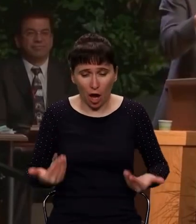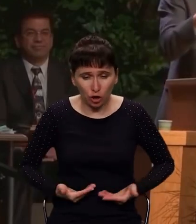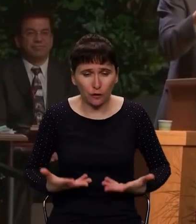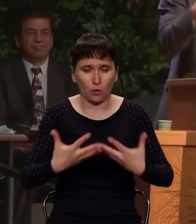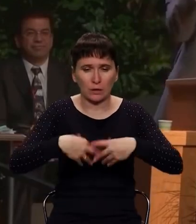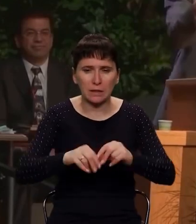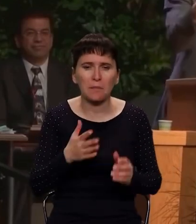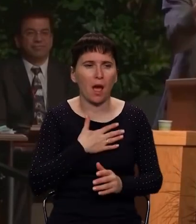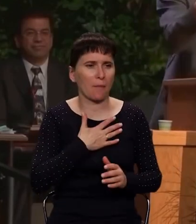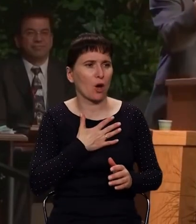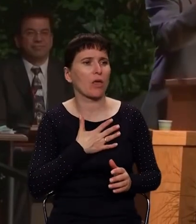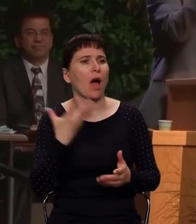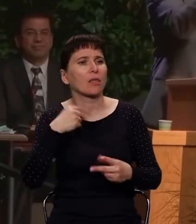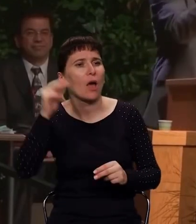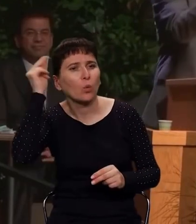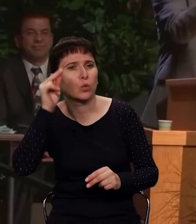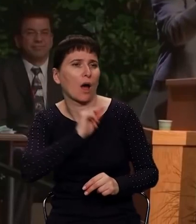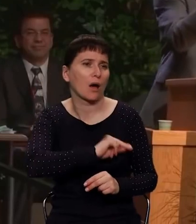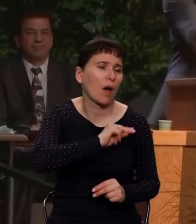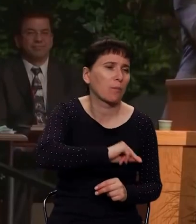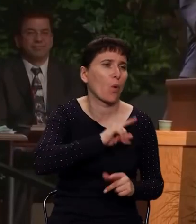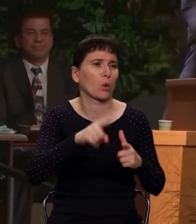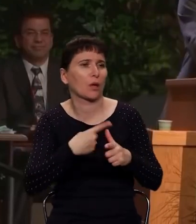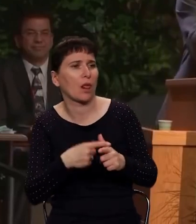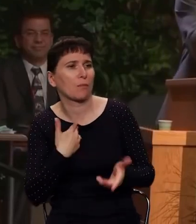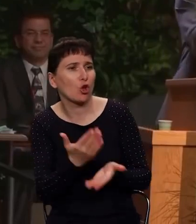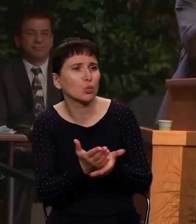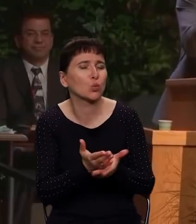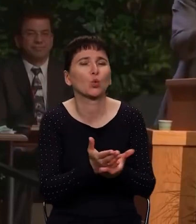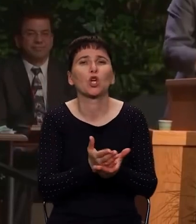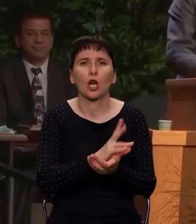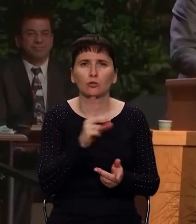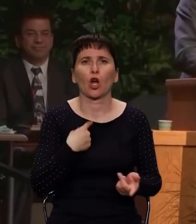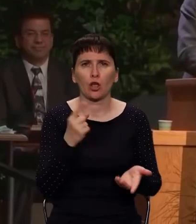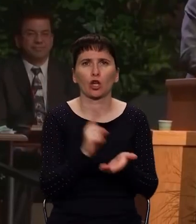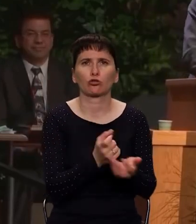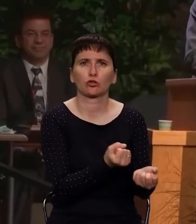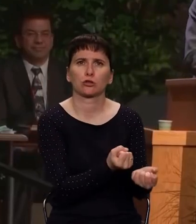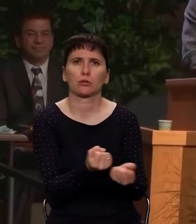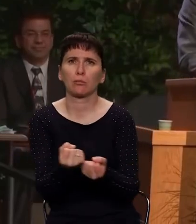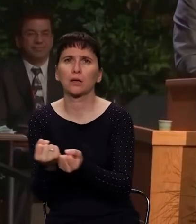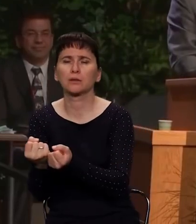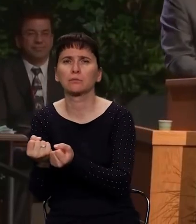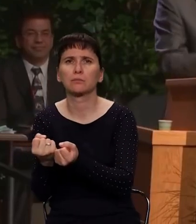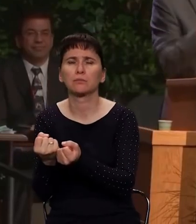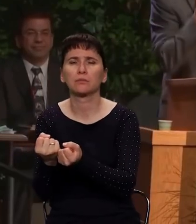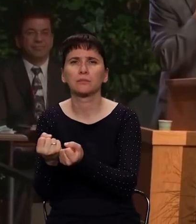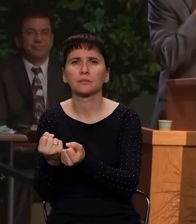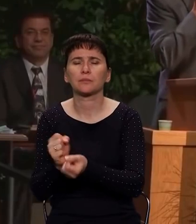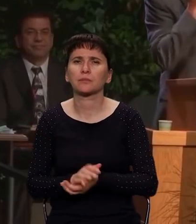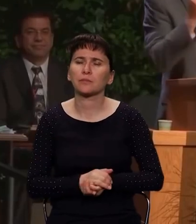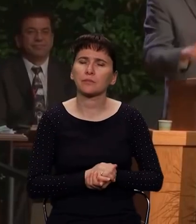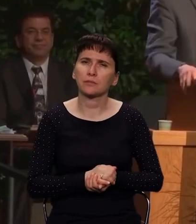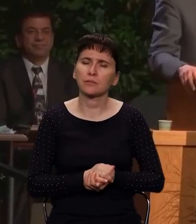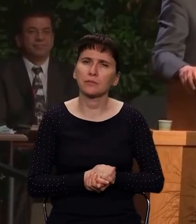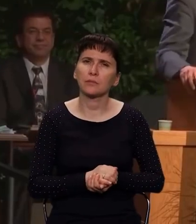в твоей семье, там, где ты учишься, там, где ты работаешь, там, где ты служишь на каком-то месте, куда Бог тебя поставил. Братья и